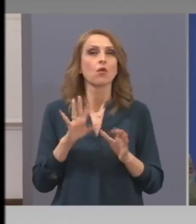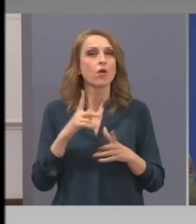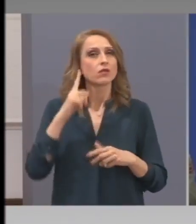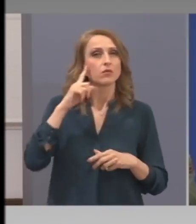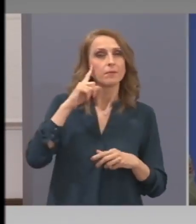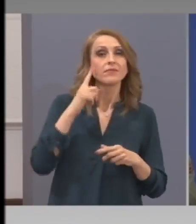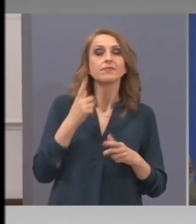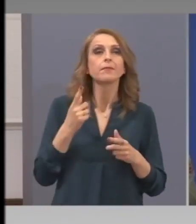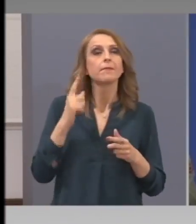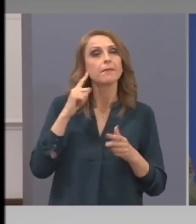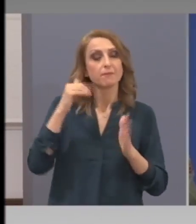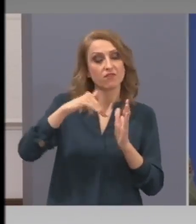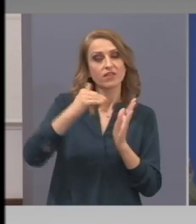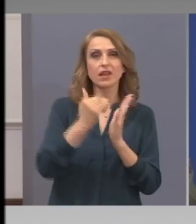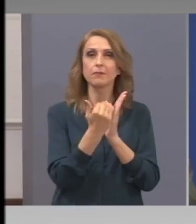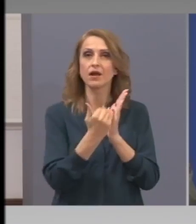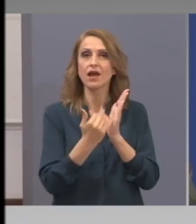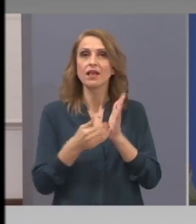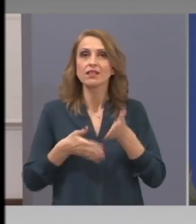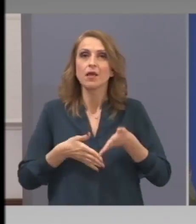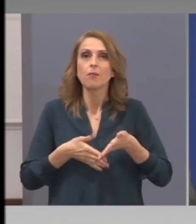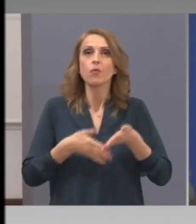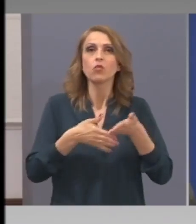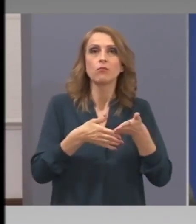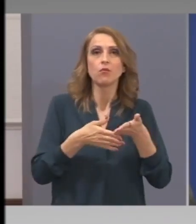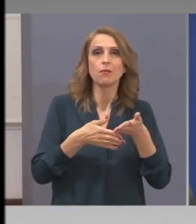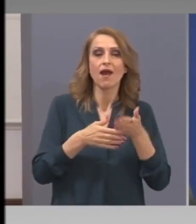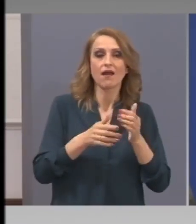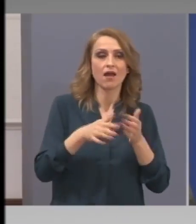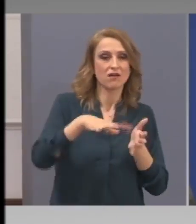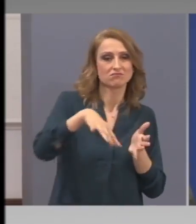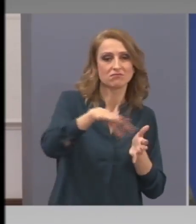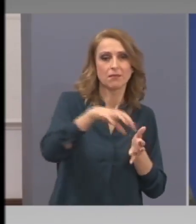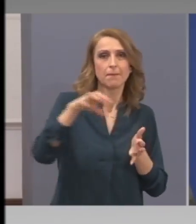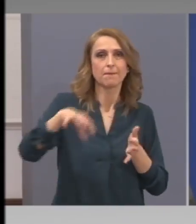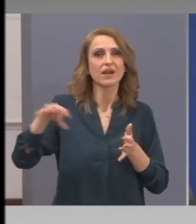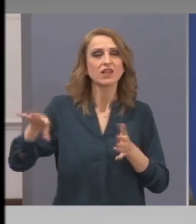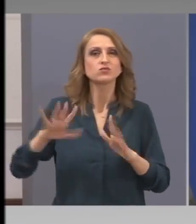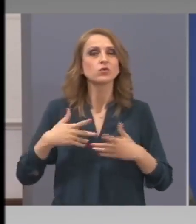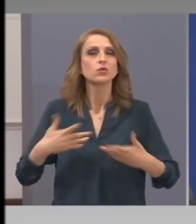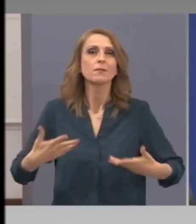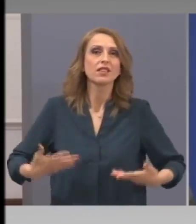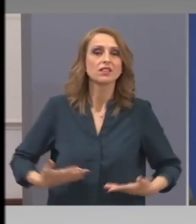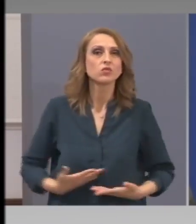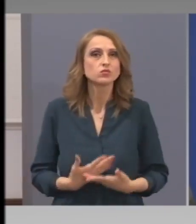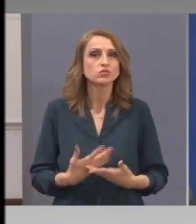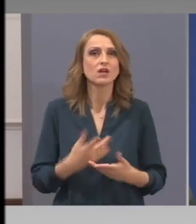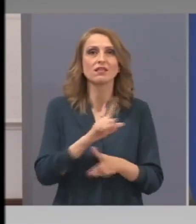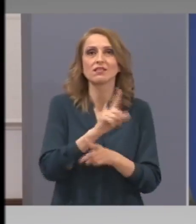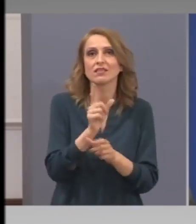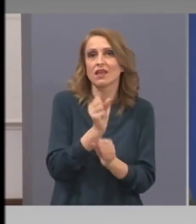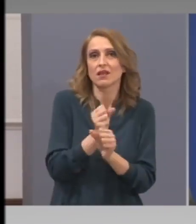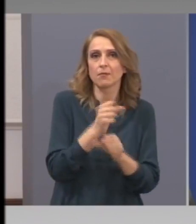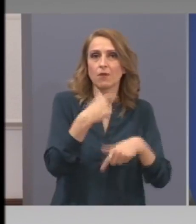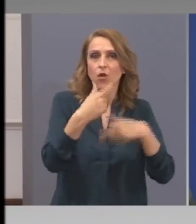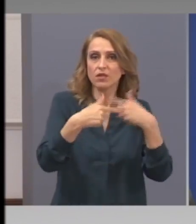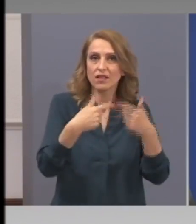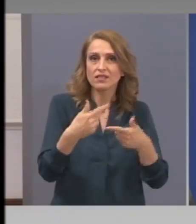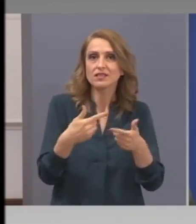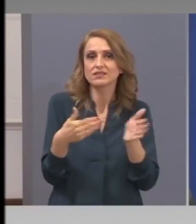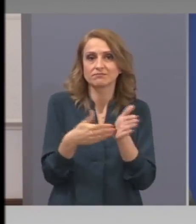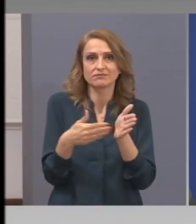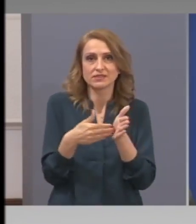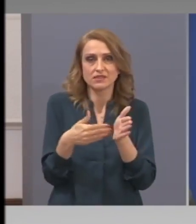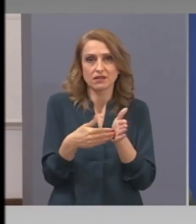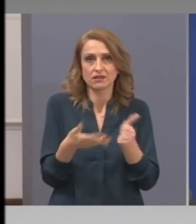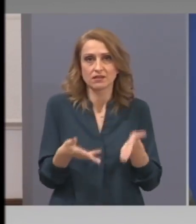подпомагане на браншовете, изпаднали в нужда, на търговците, изпаднали в нужда, вследствие